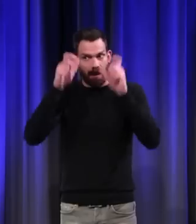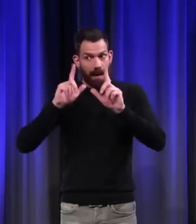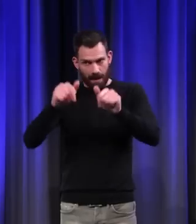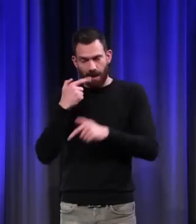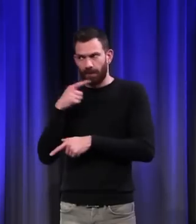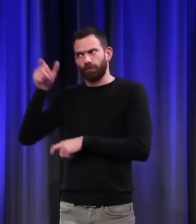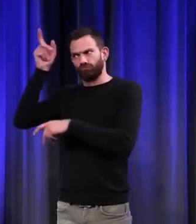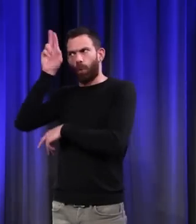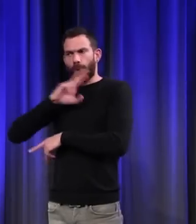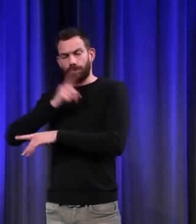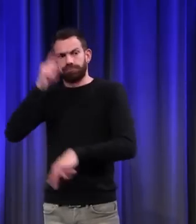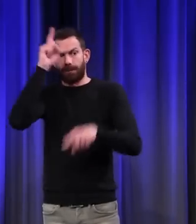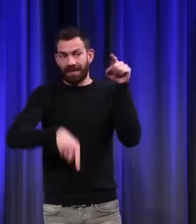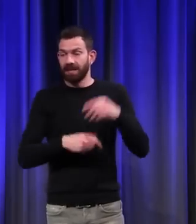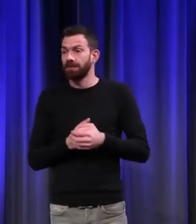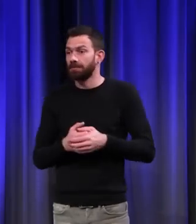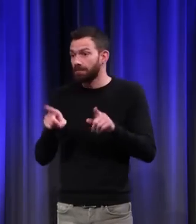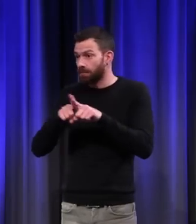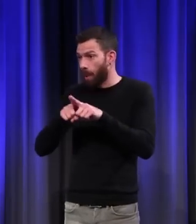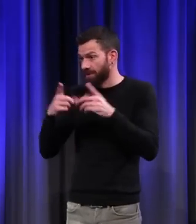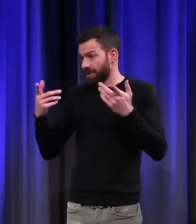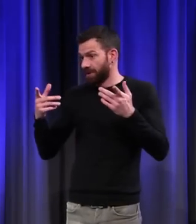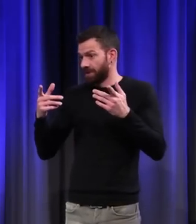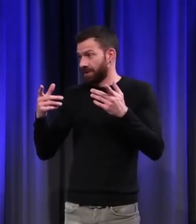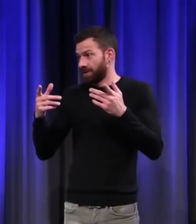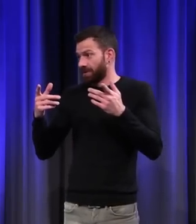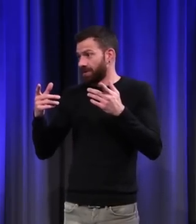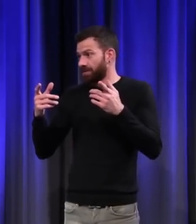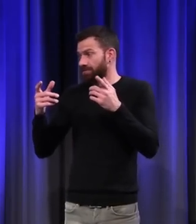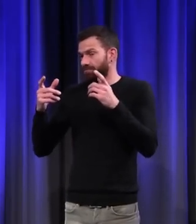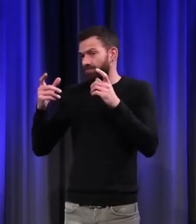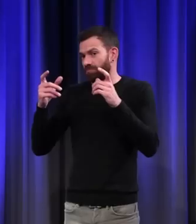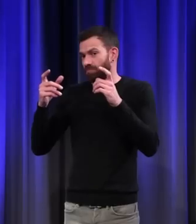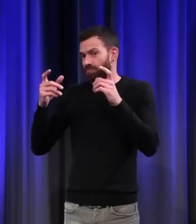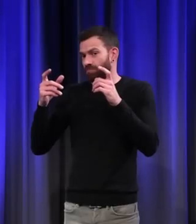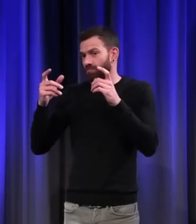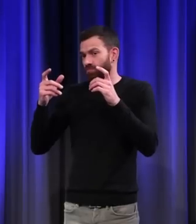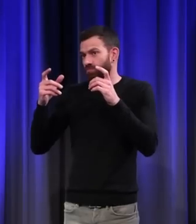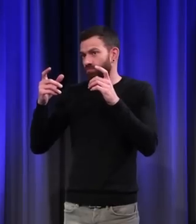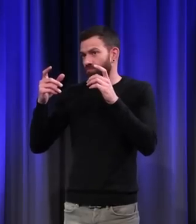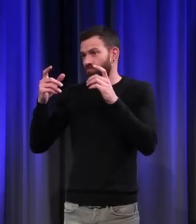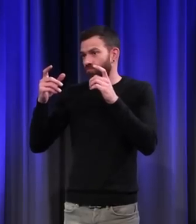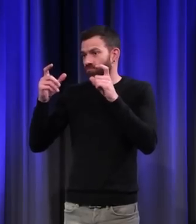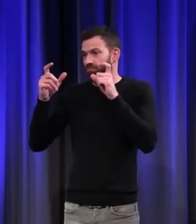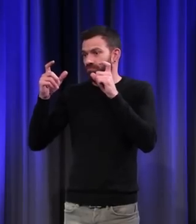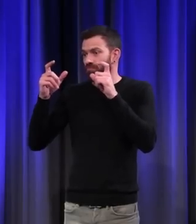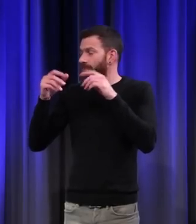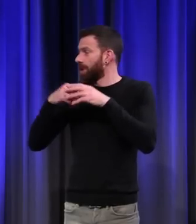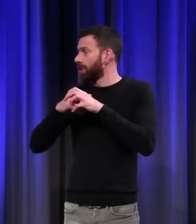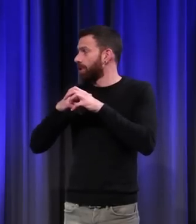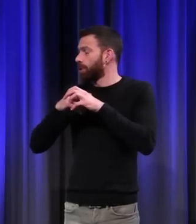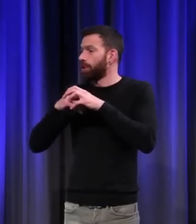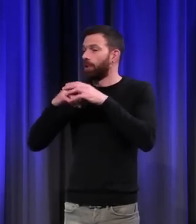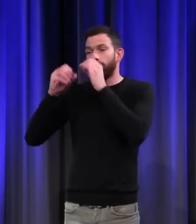Les lunettes, les lunettes, une grande invention médiévale, les lunettes peut-être la plus importante par rapport à l'usage que nous en faisons, elles